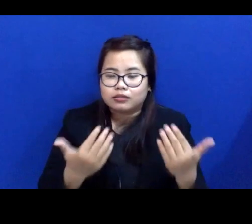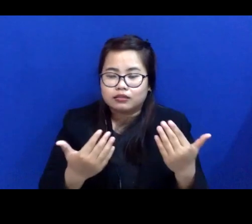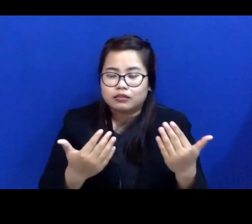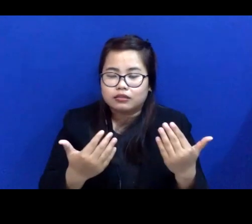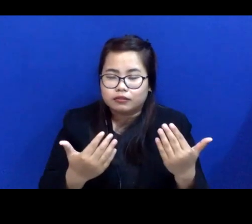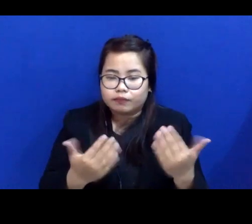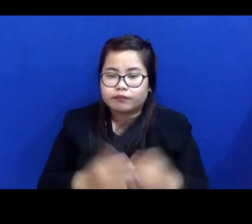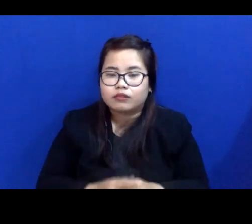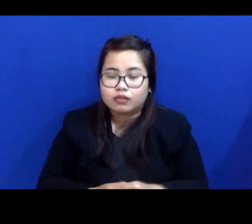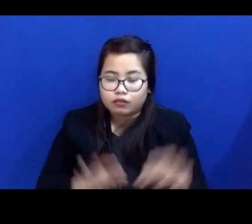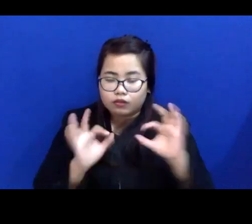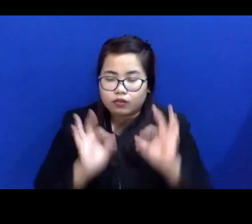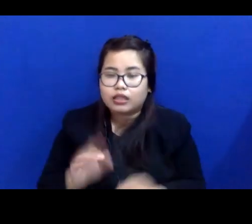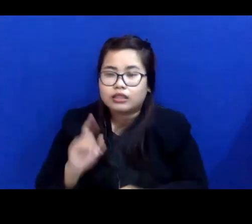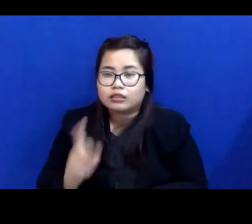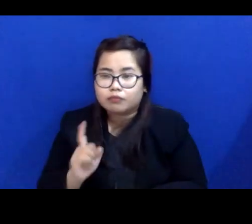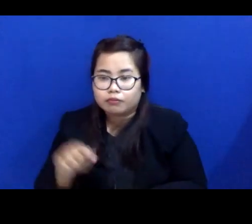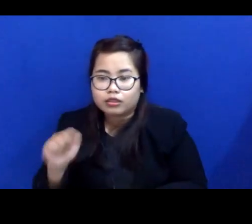Nah, oleh karenanya